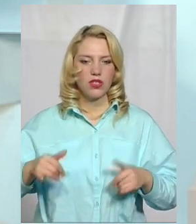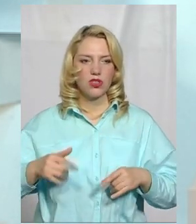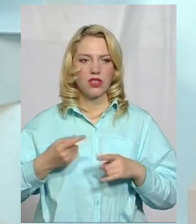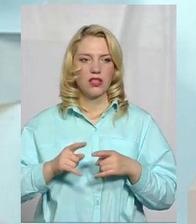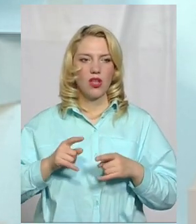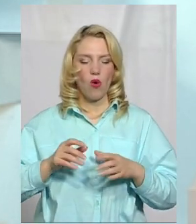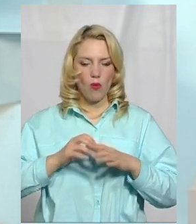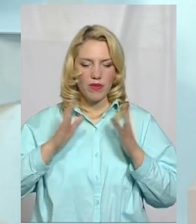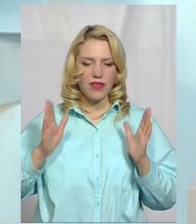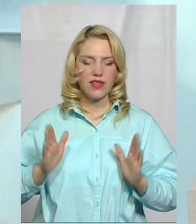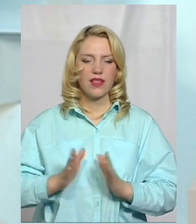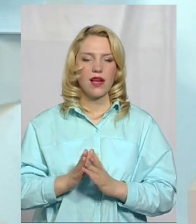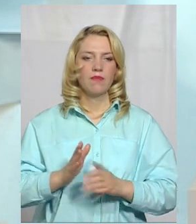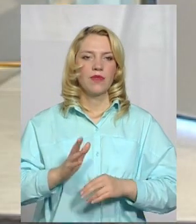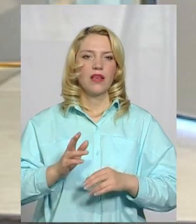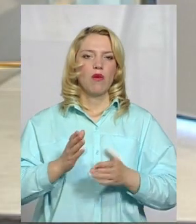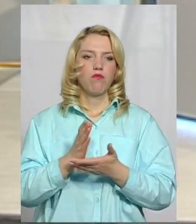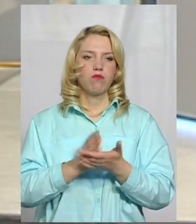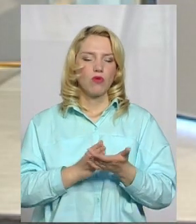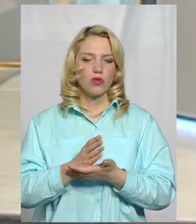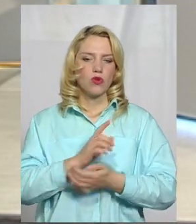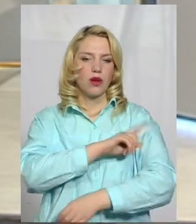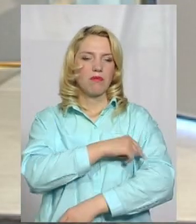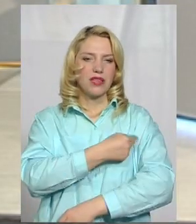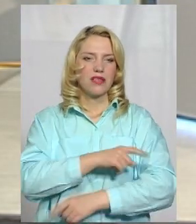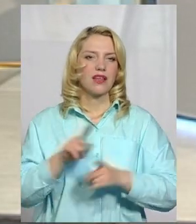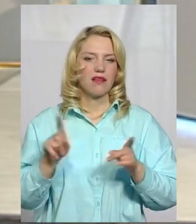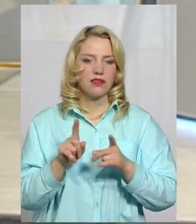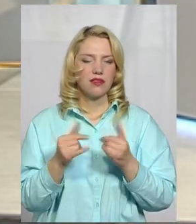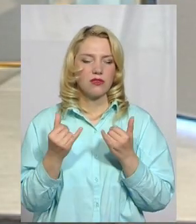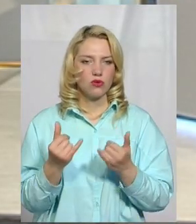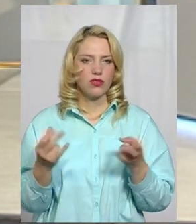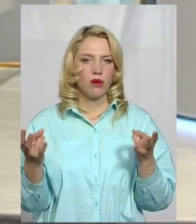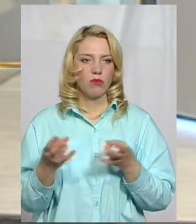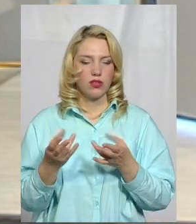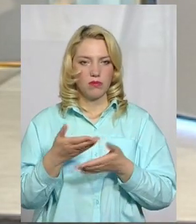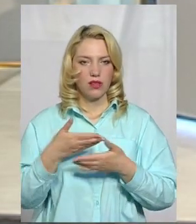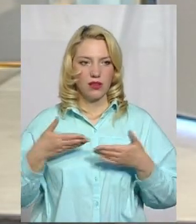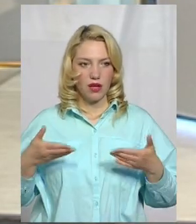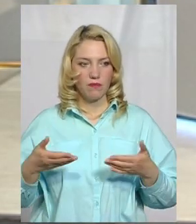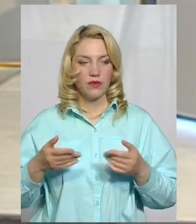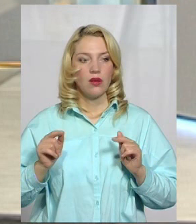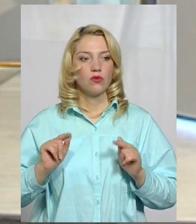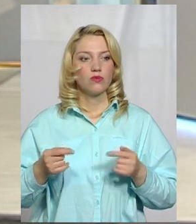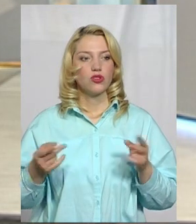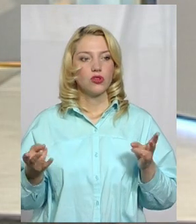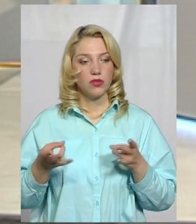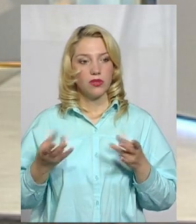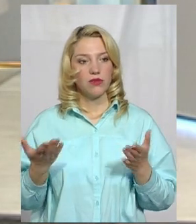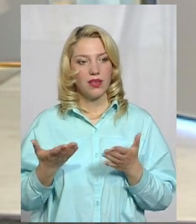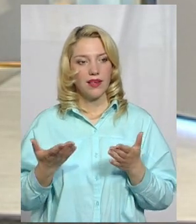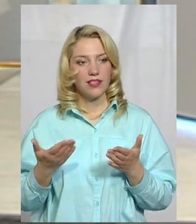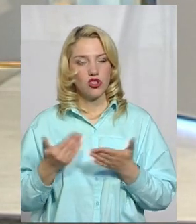медичних послуг, діагностичних та терапевтичних інтервенцій, які на сьогодні нам необхідні. Бо потрібні, напевно,